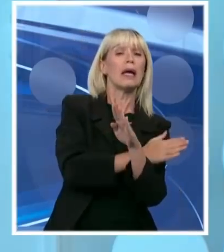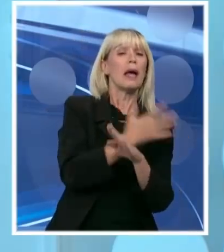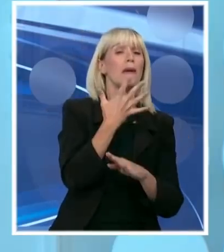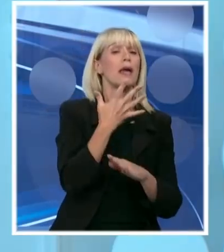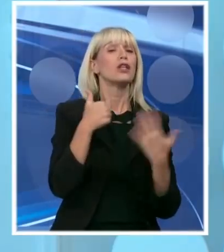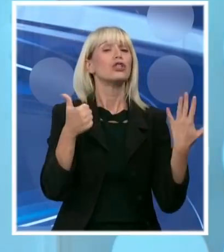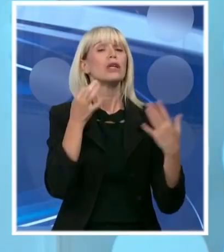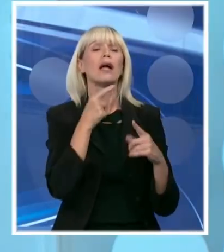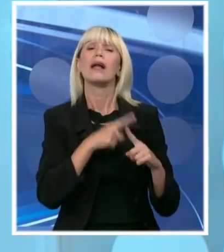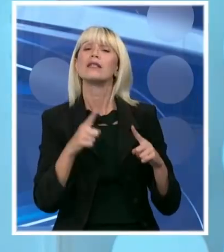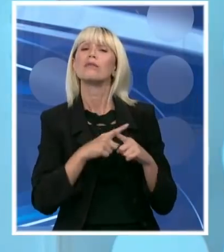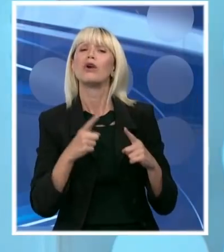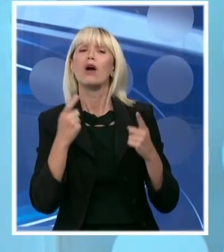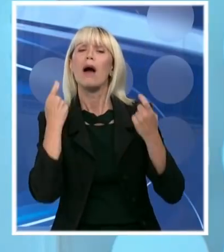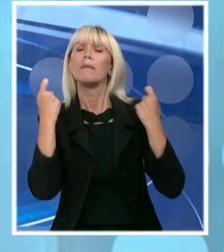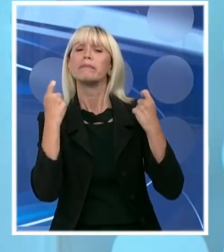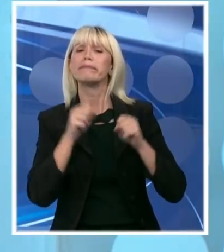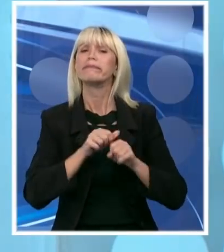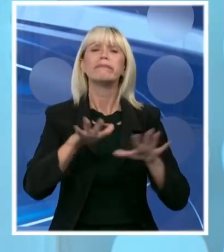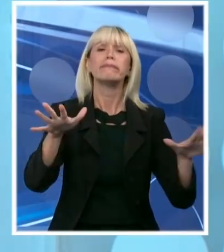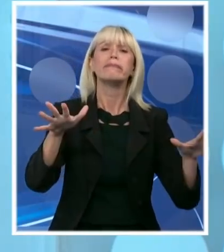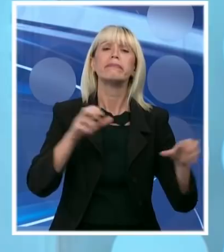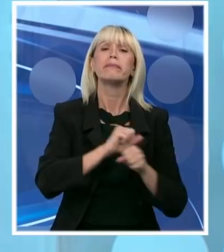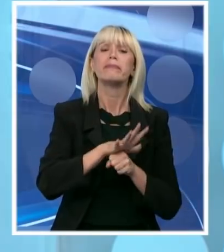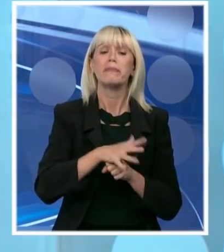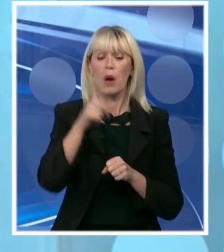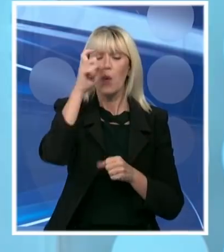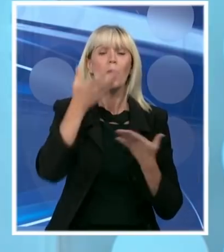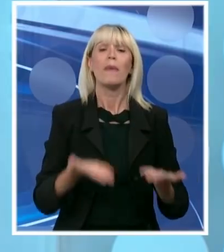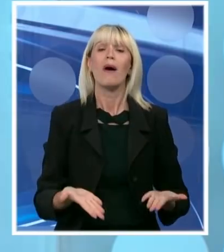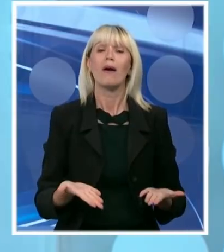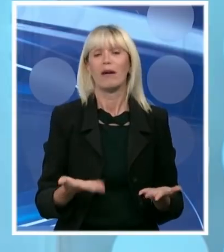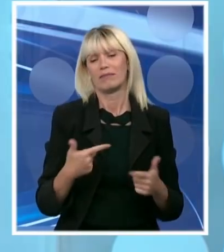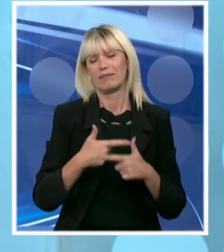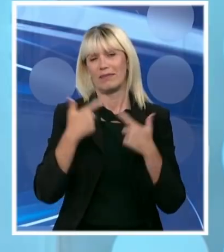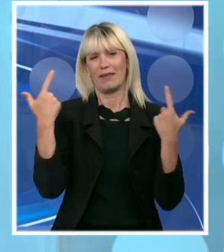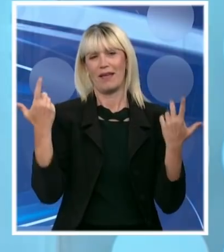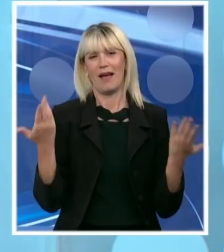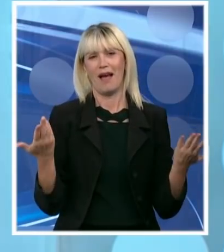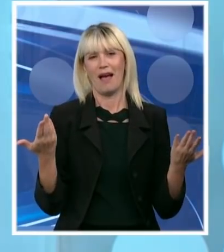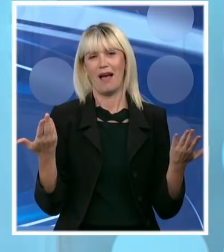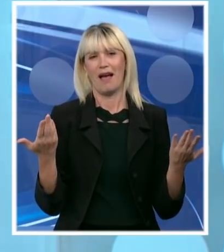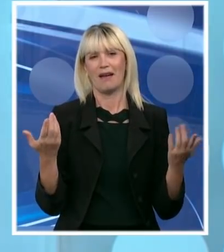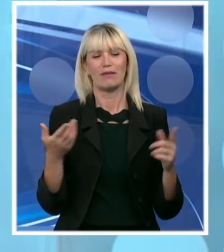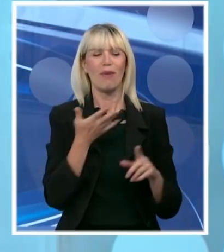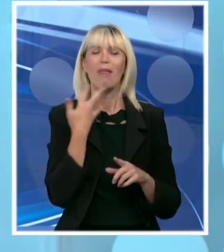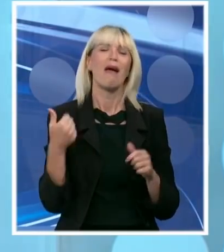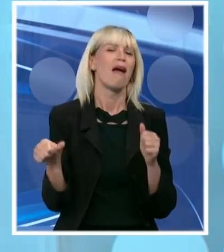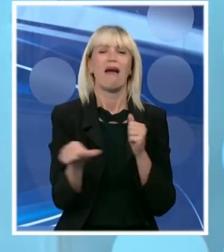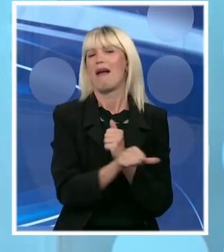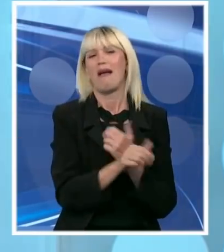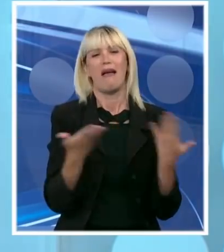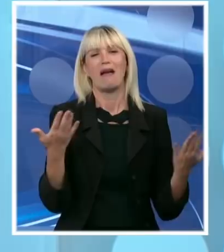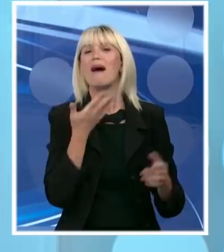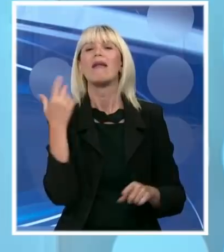šta su bili razlozi za ogroman porast u Beogradu. I nema tu skrivanje, nema tu i u Novom Sadu. Nema tu ni skrivanja,